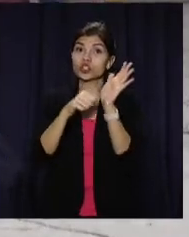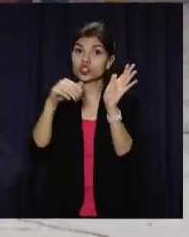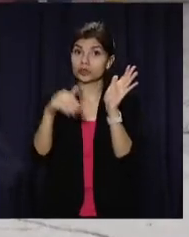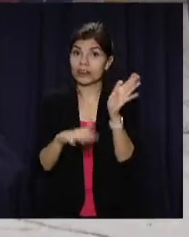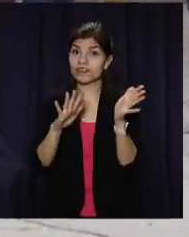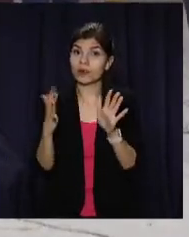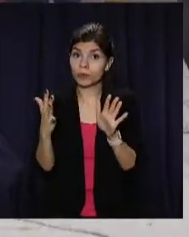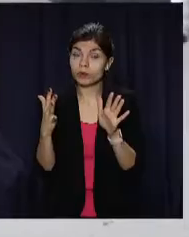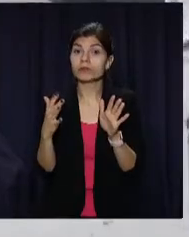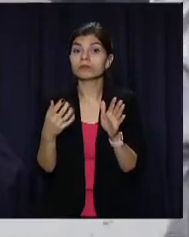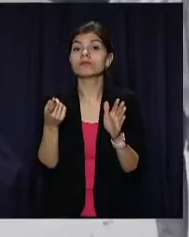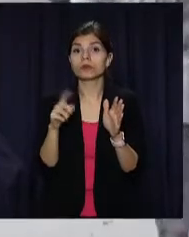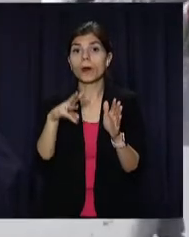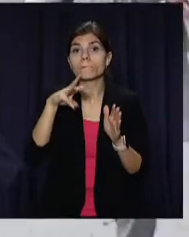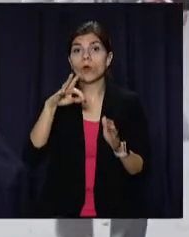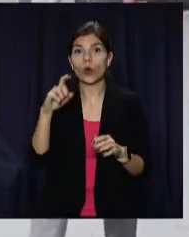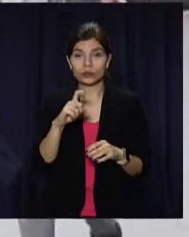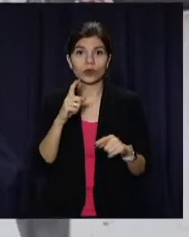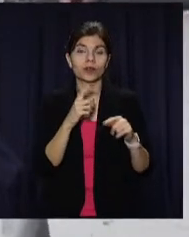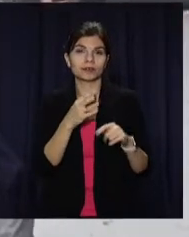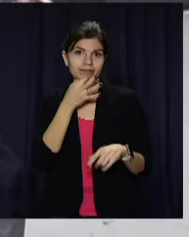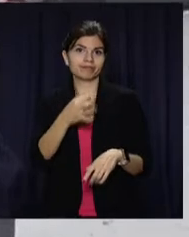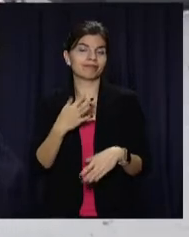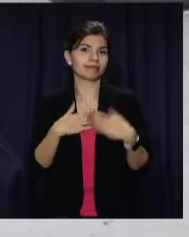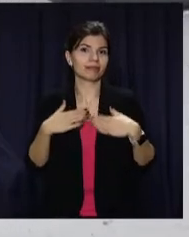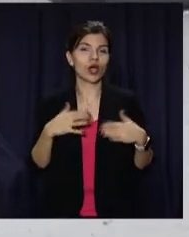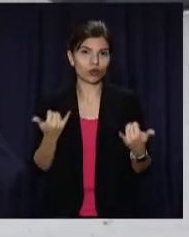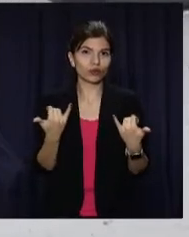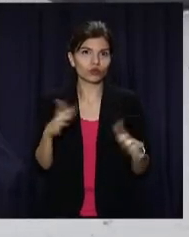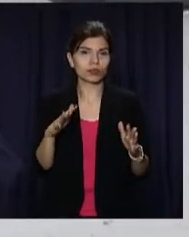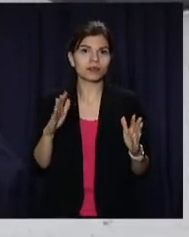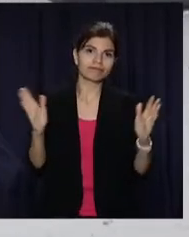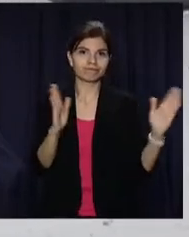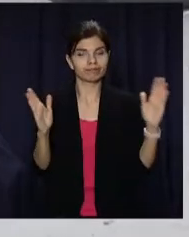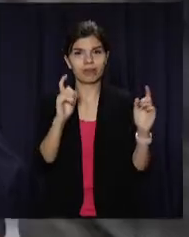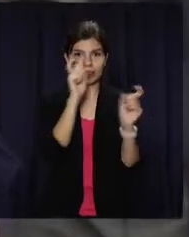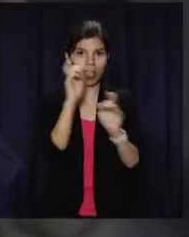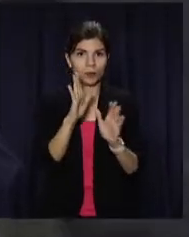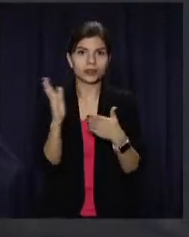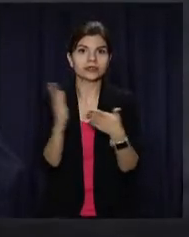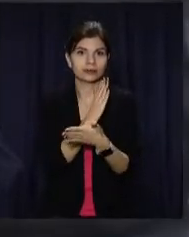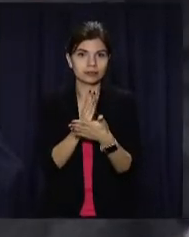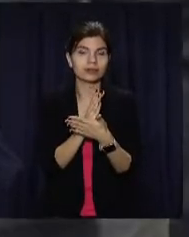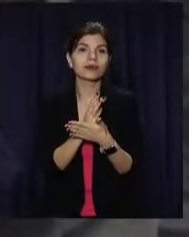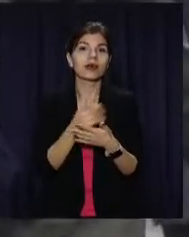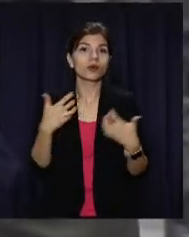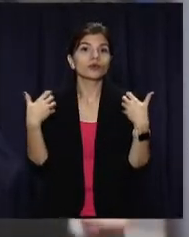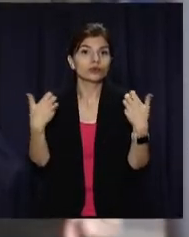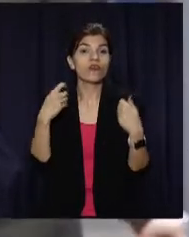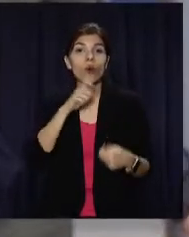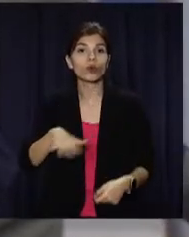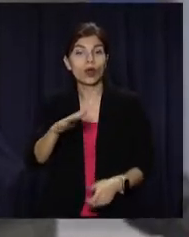нових випадків. Між тим у МОЗ з оптимізмом зазначають, на сьогодні вдалося більш-менш стабілізувати ситуацію. І наразі одужавших